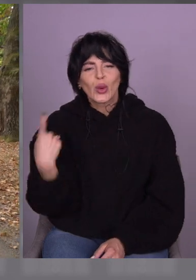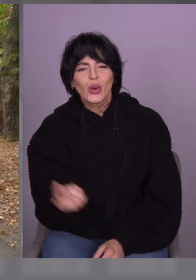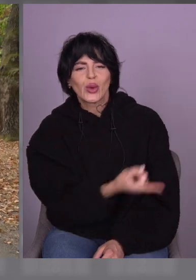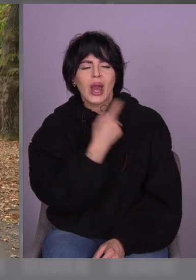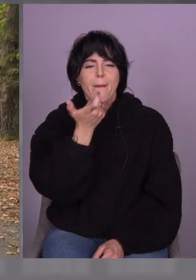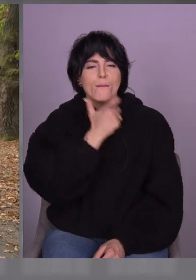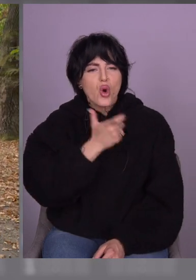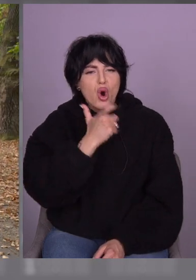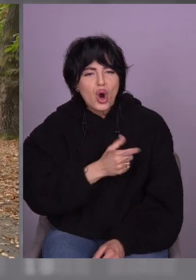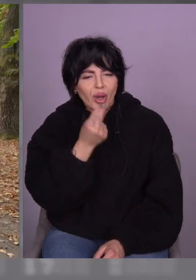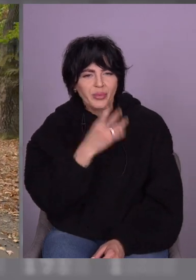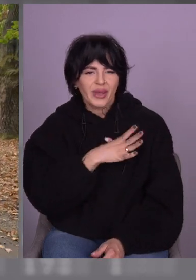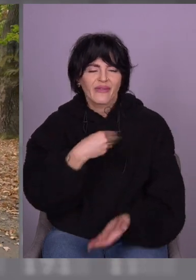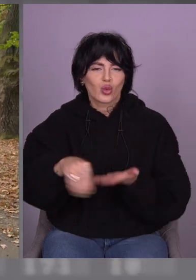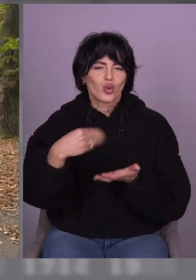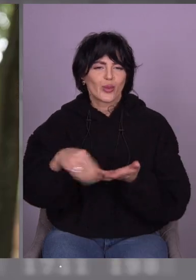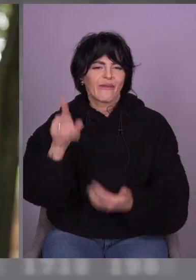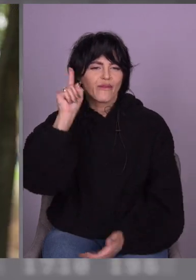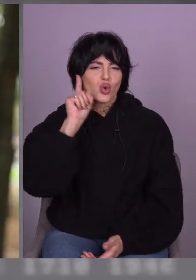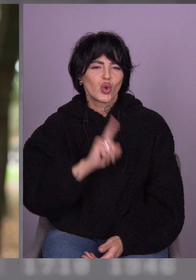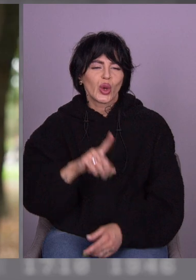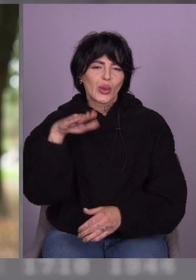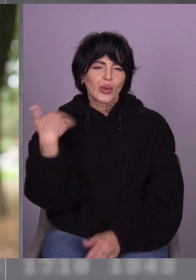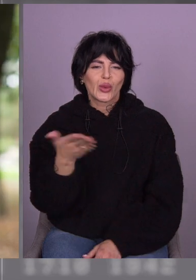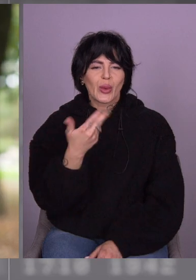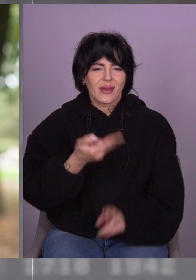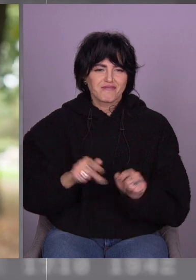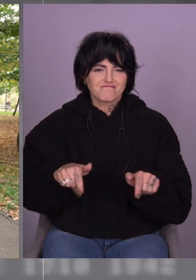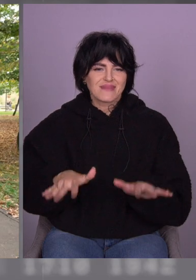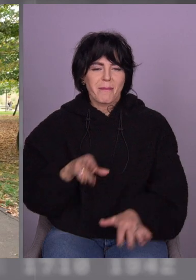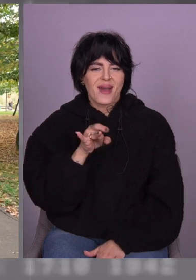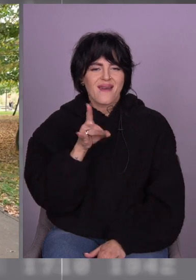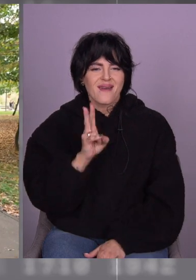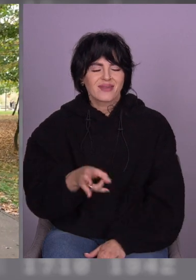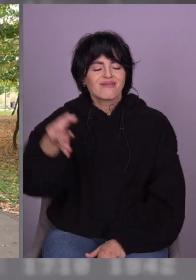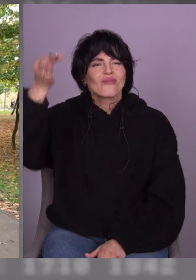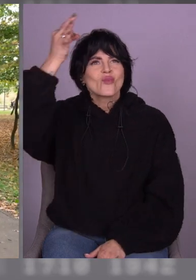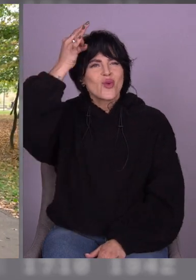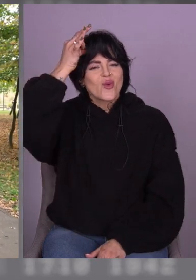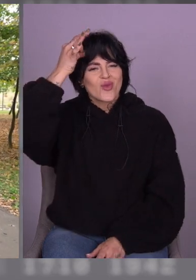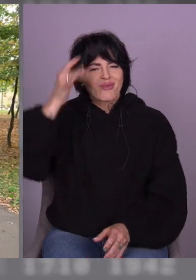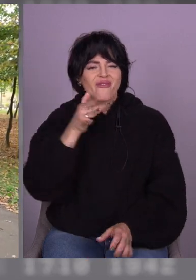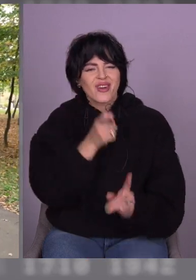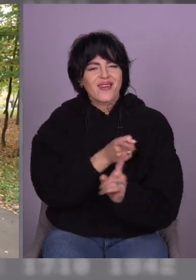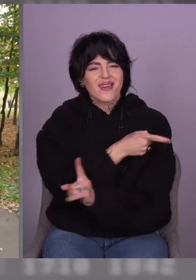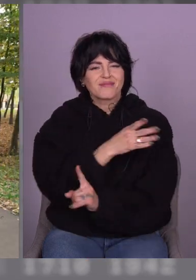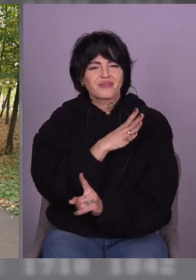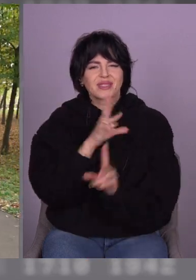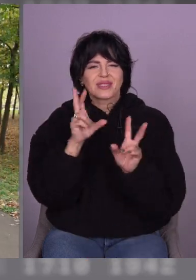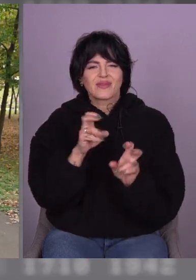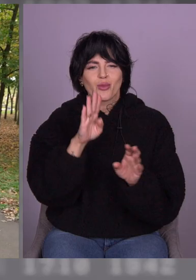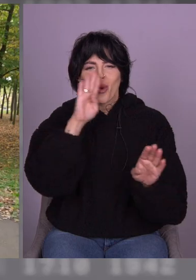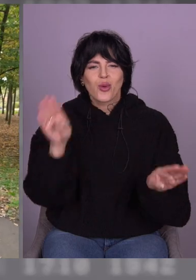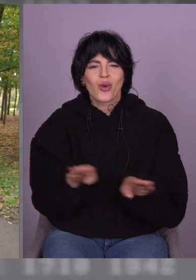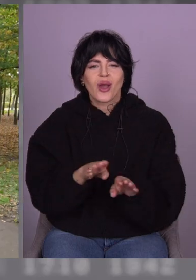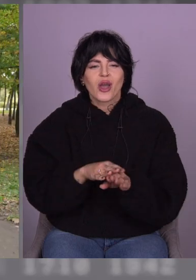Морожене, якусь тут морожене, вкусне. От які для вас це часи? Така рада, що, як кажуть на українській мові, лусне